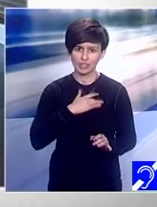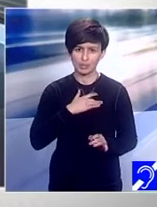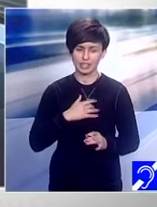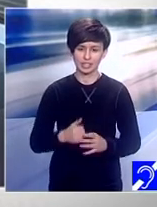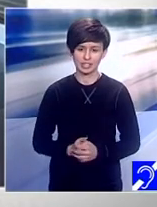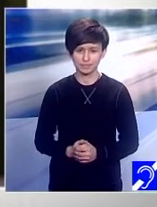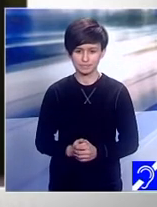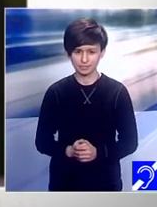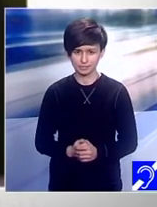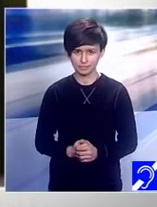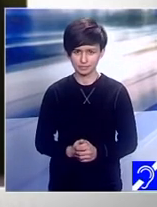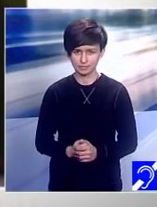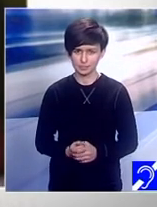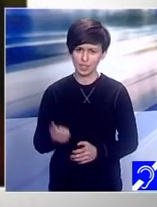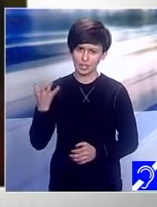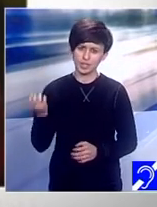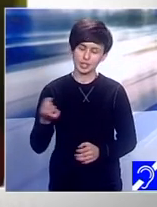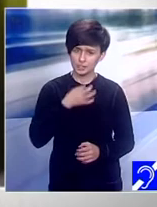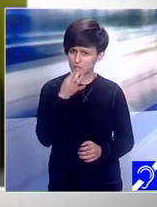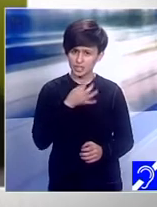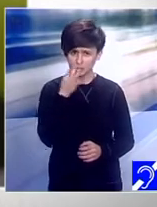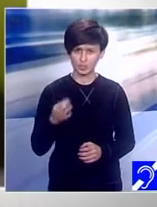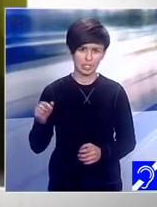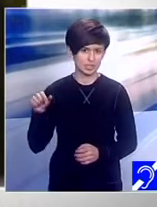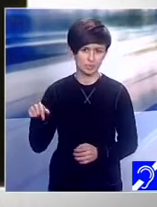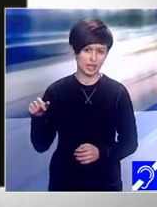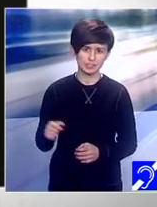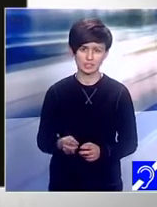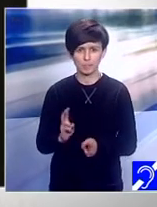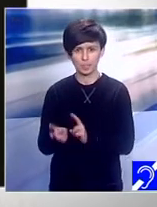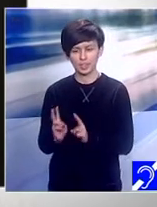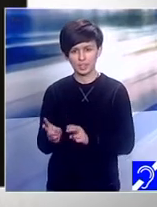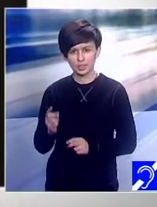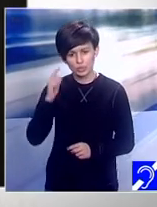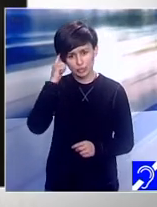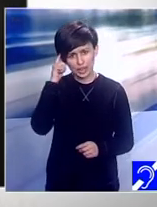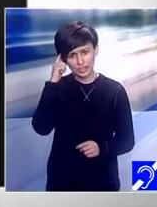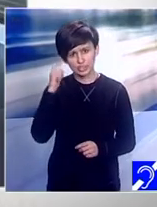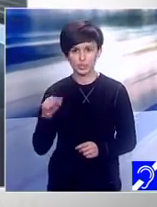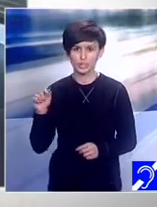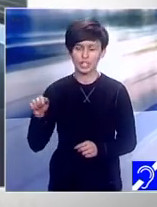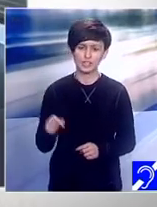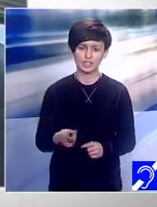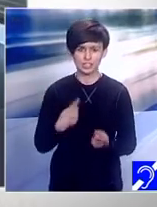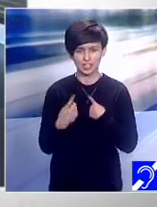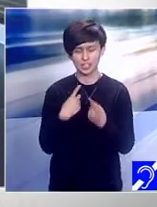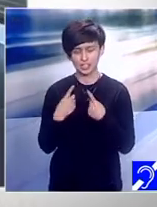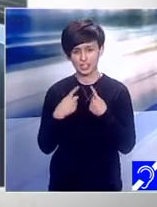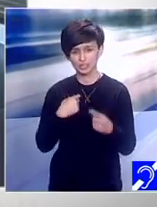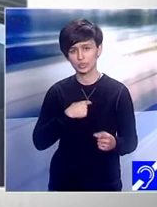Ce ne spui despre asta? Cum ți-ai dat seama că această interacțiune ar putea să-l ajute?